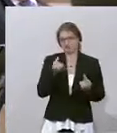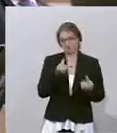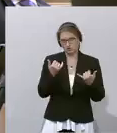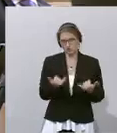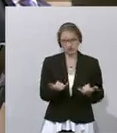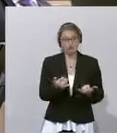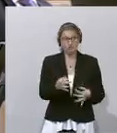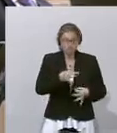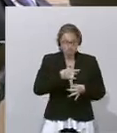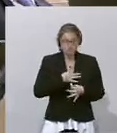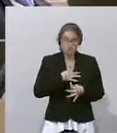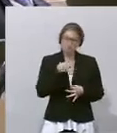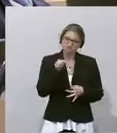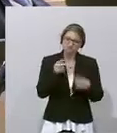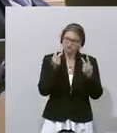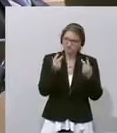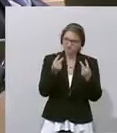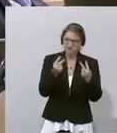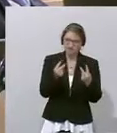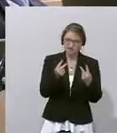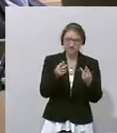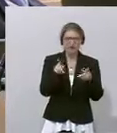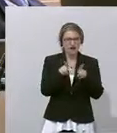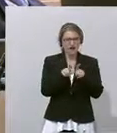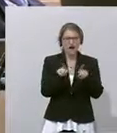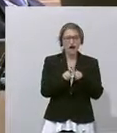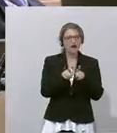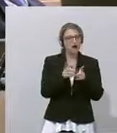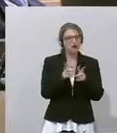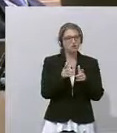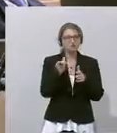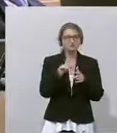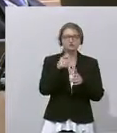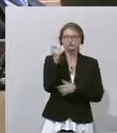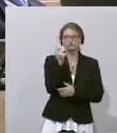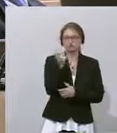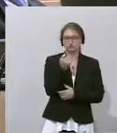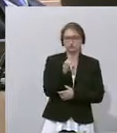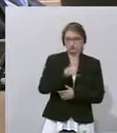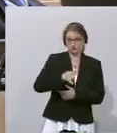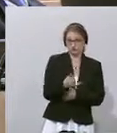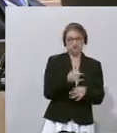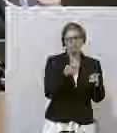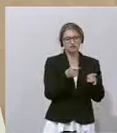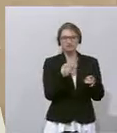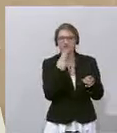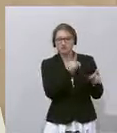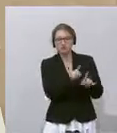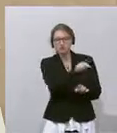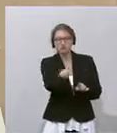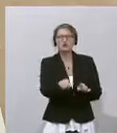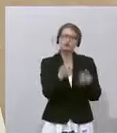ist mir sehr wichtig, dass das von den zuständigen Organen der Strafjustiz aufgeklärt wird. So, Punkt.